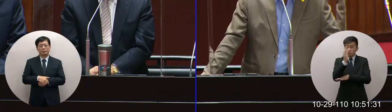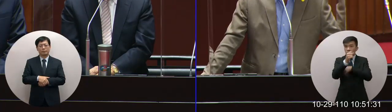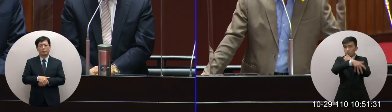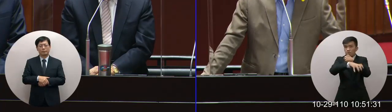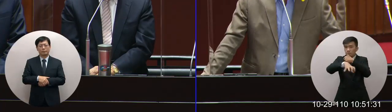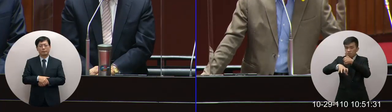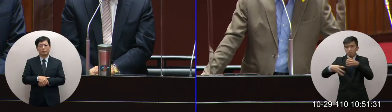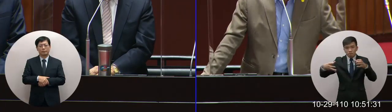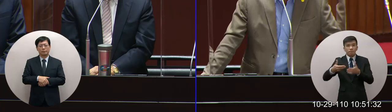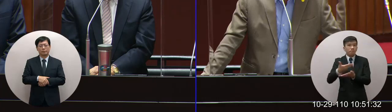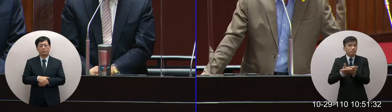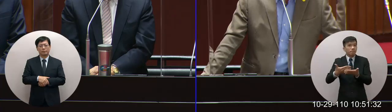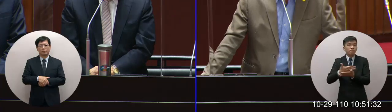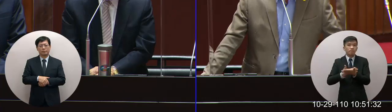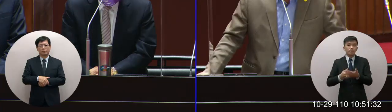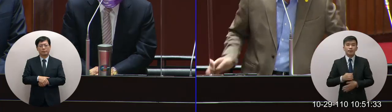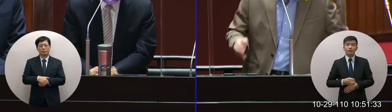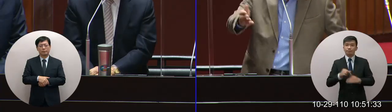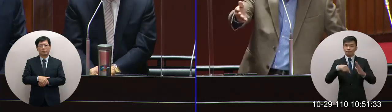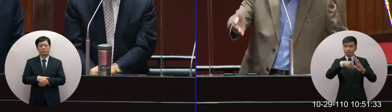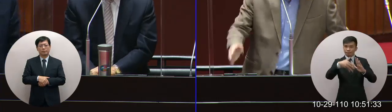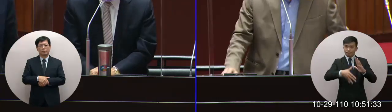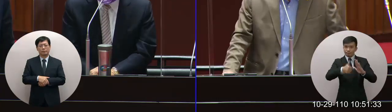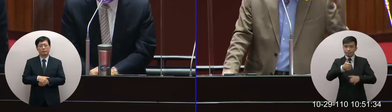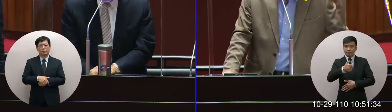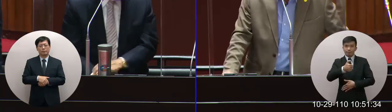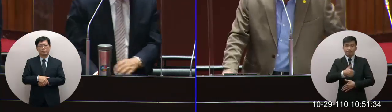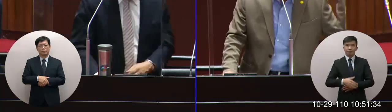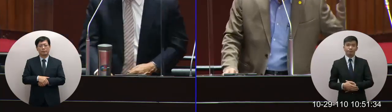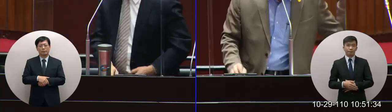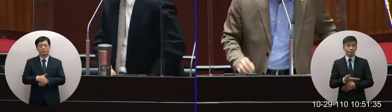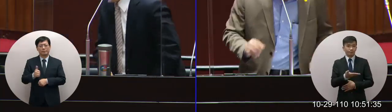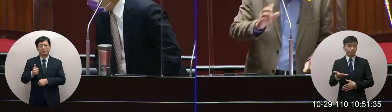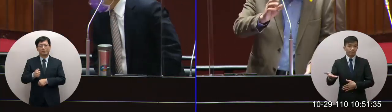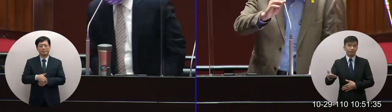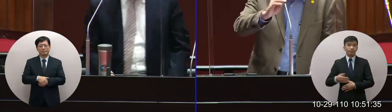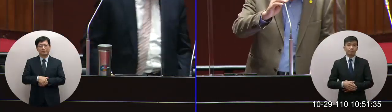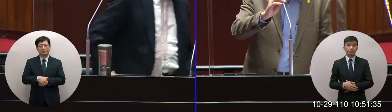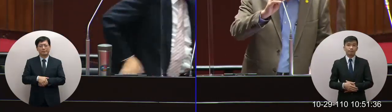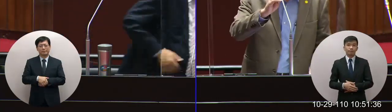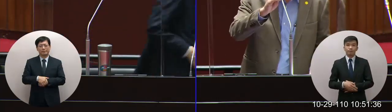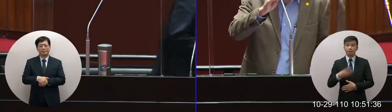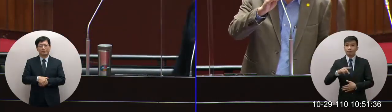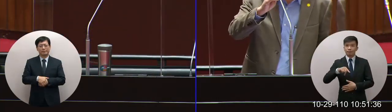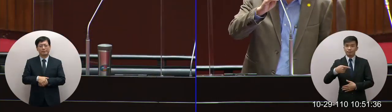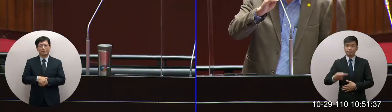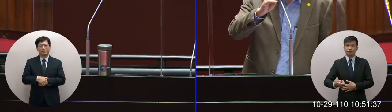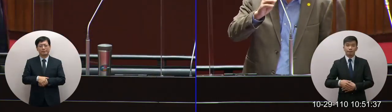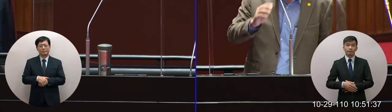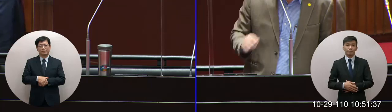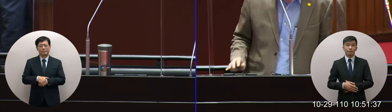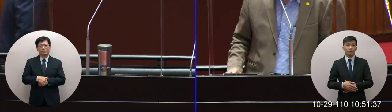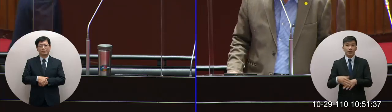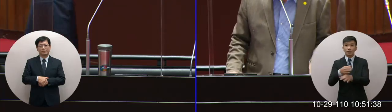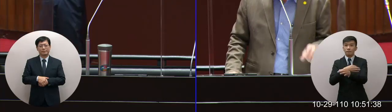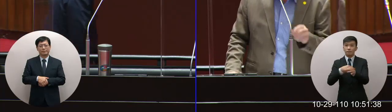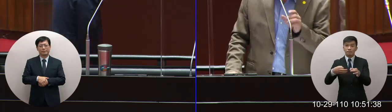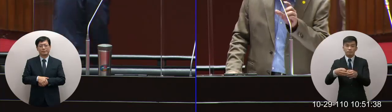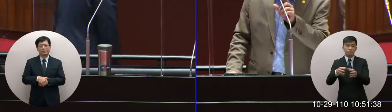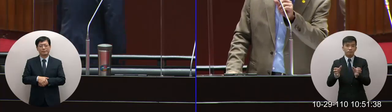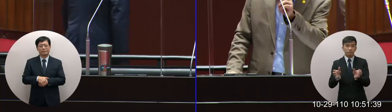長我們來討論這個問題非常感謝院長院長你請回謝謝接下來我要請這個我們經濟部